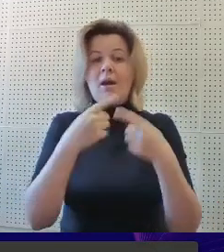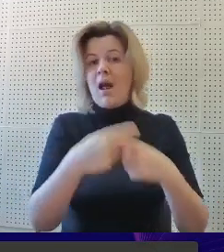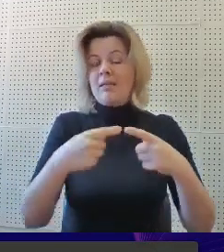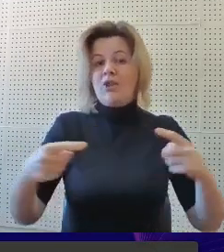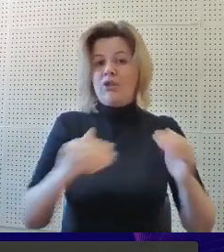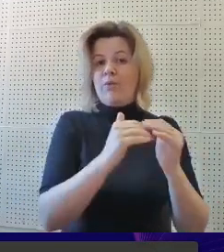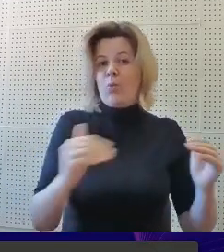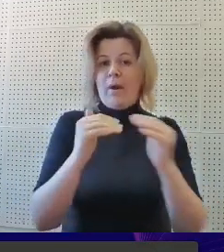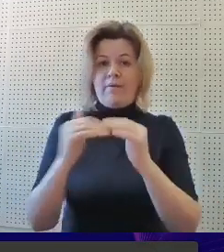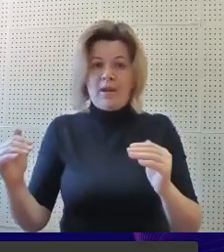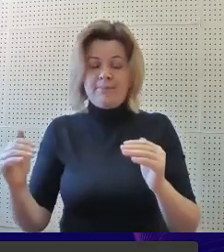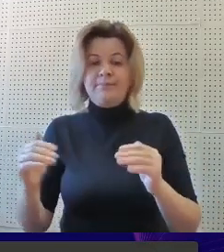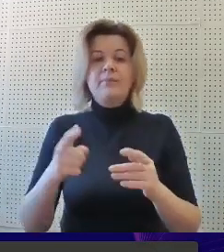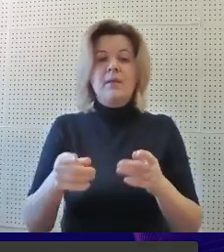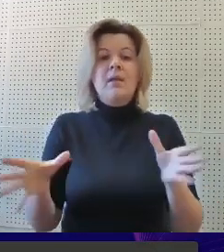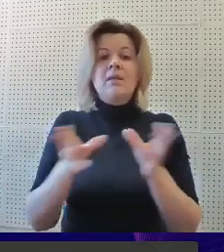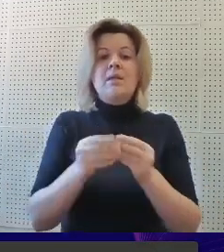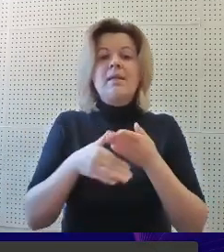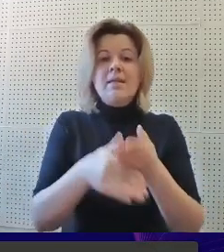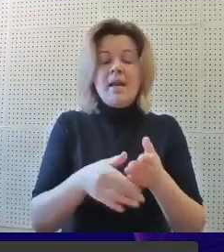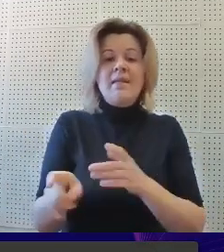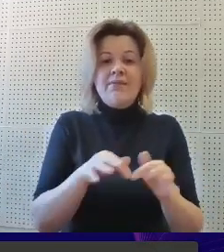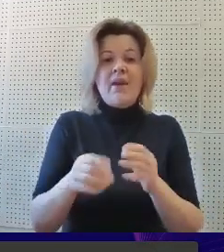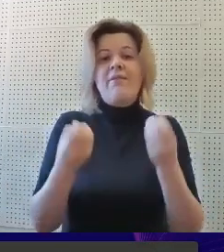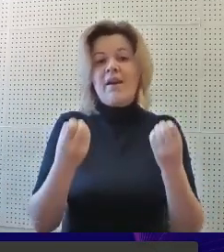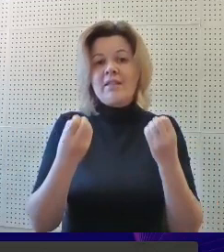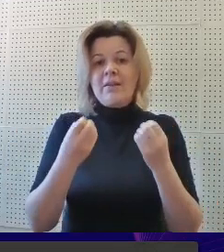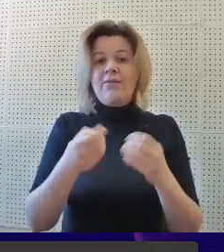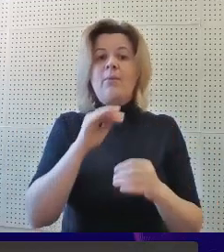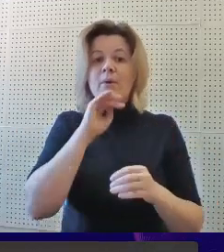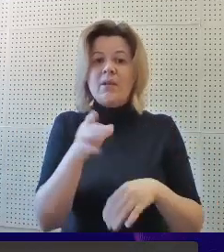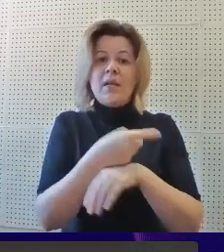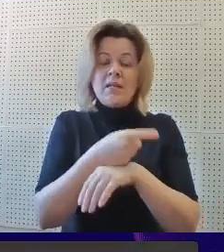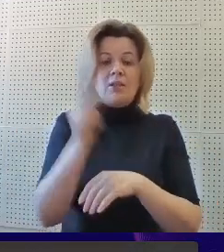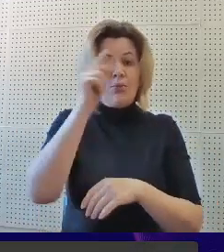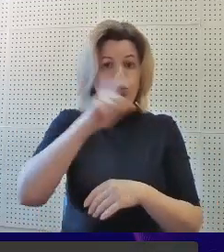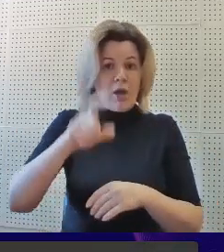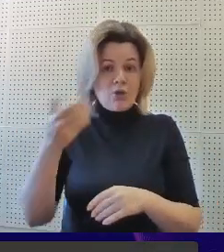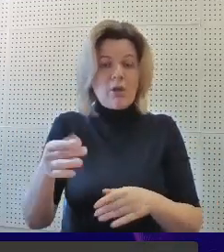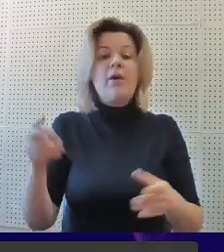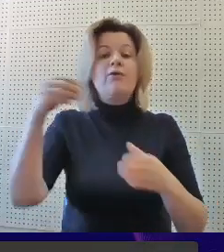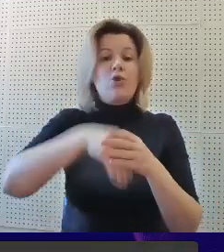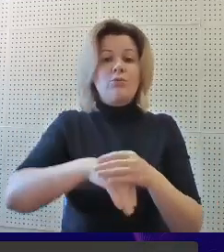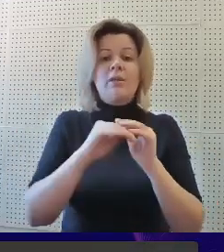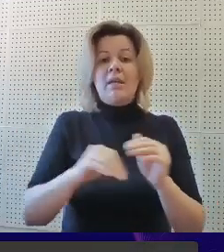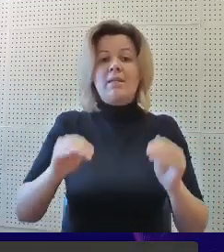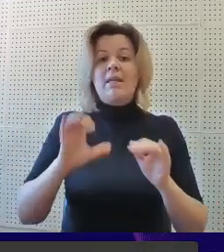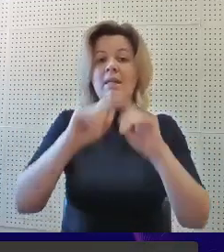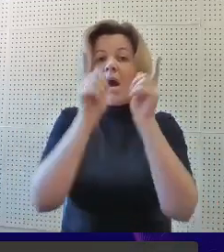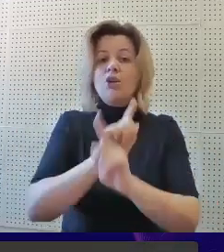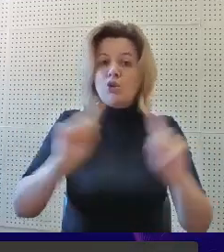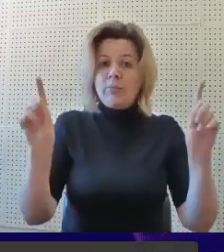площадках различного уровня, содействие эффективной профориентации обучающихся, в том числе детей с